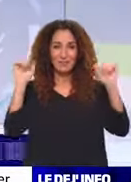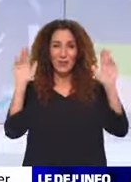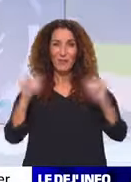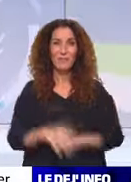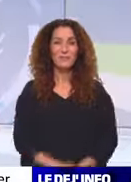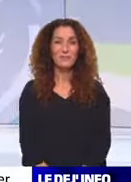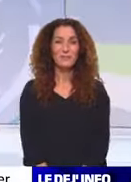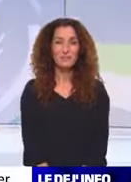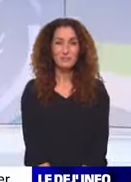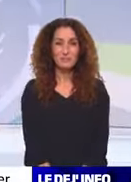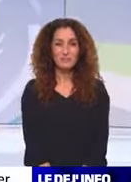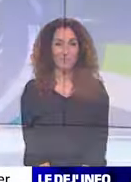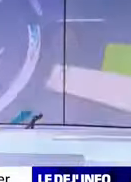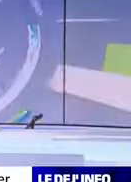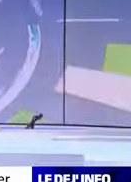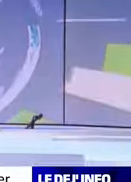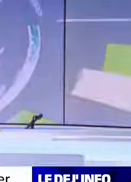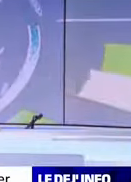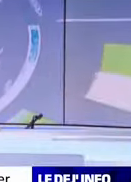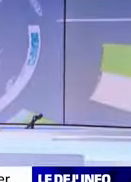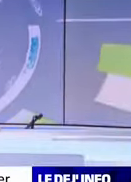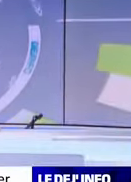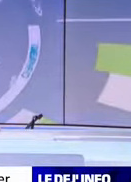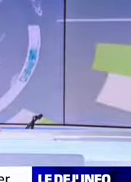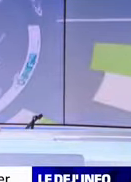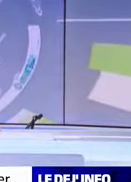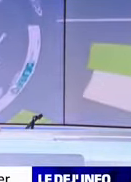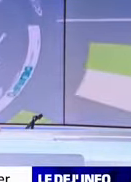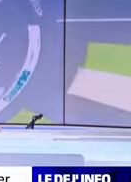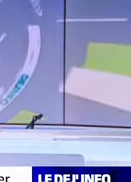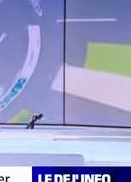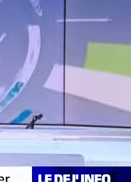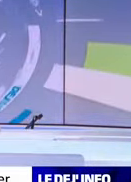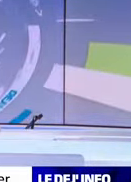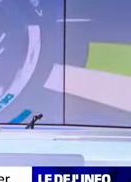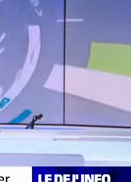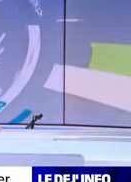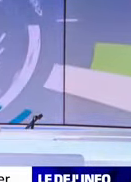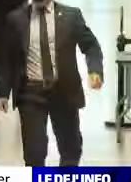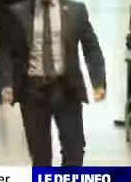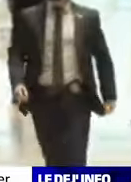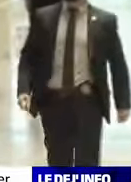février. Les matchs retour à partir du 8 mars. Vous restez avec nous dans un tout petit instant. On va revenir sur les deux informations de cette matinée. D'abord,